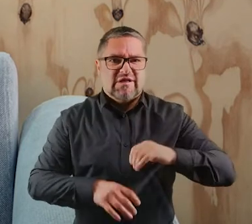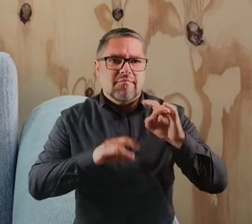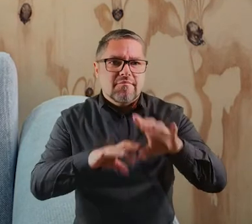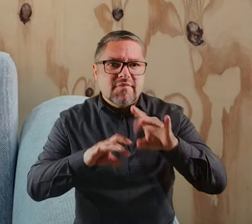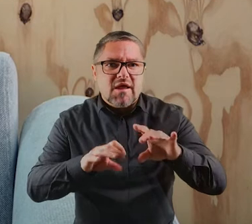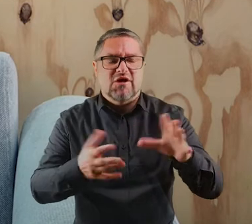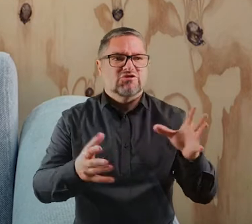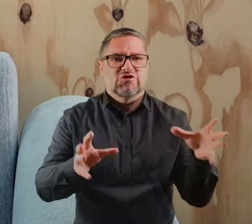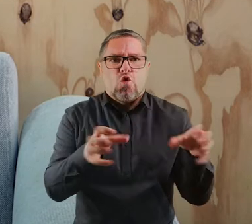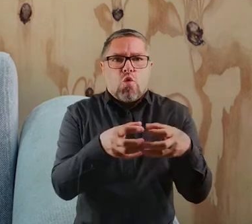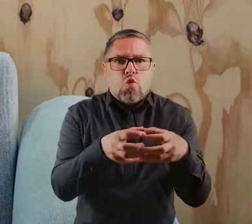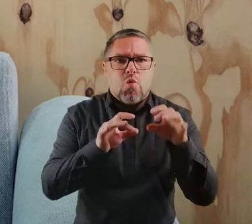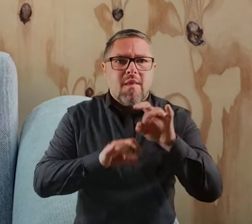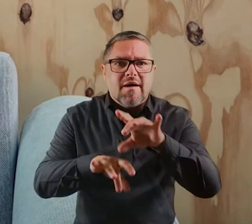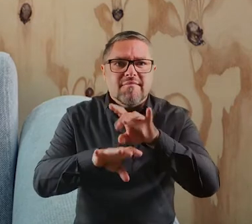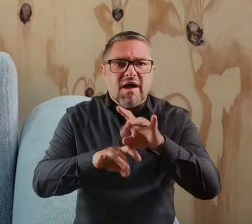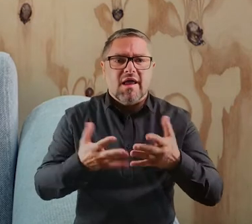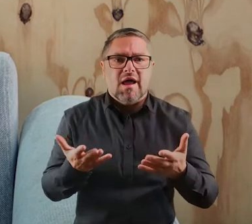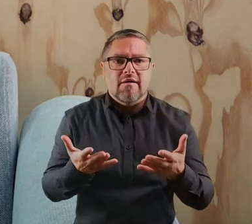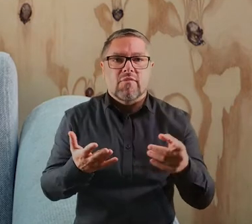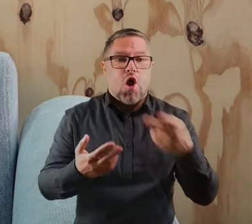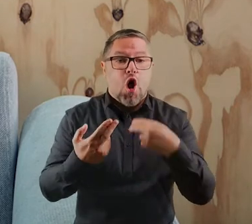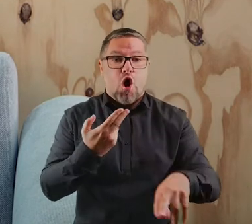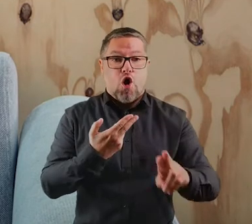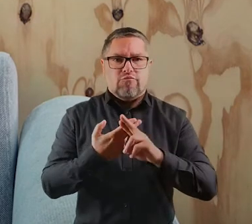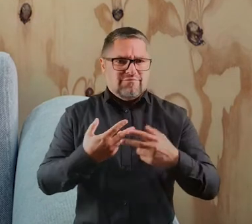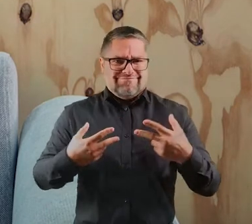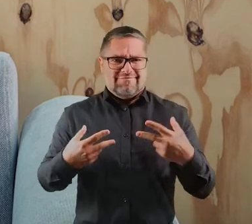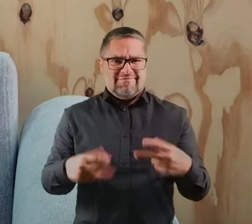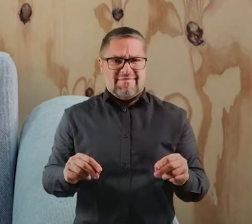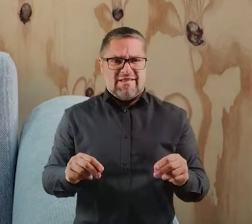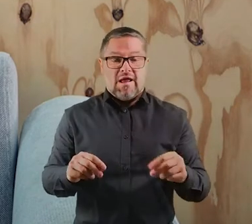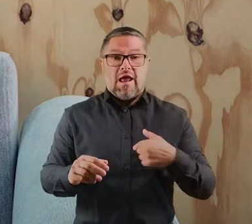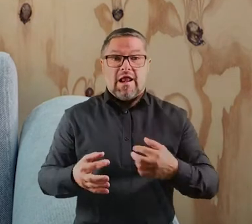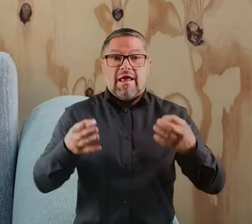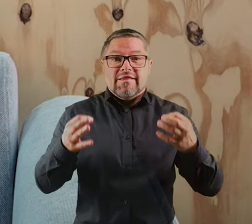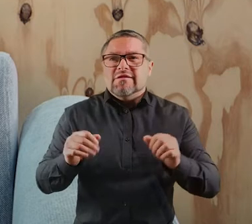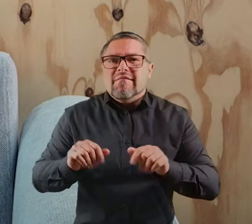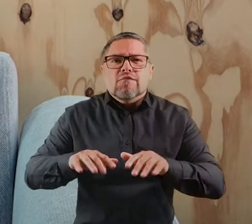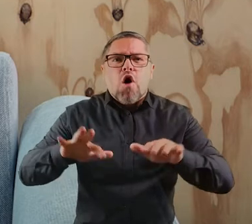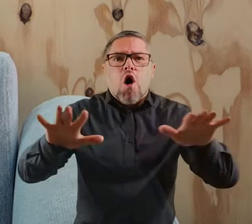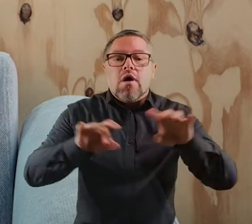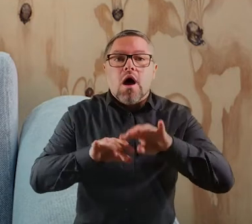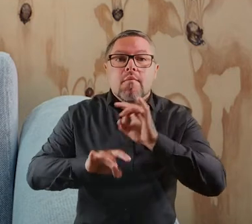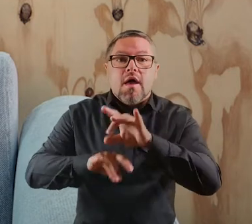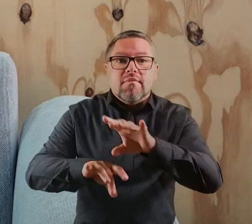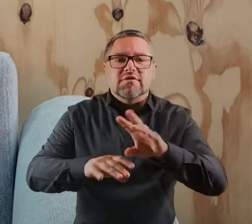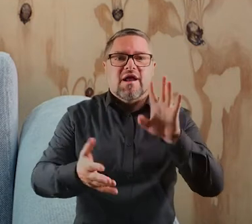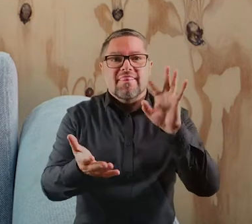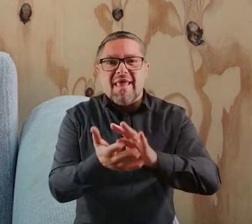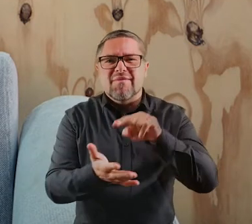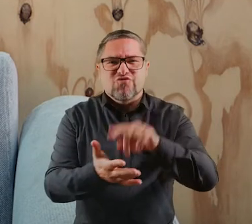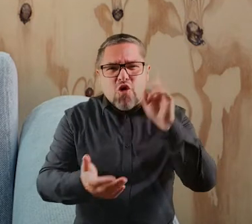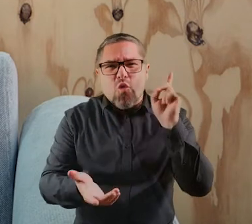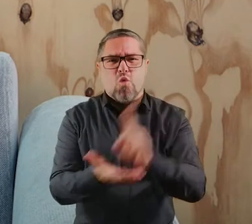sam biega, czy jest w środowisku biegaczy. On odpowiedział mi, że nie. Ale w tej chwili tyle jest biegów,